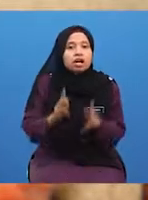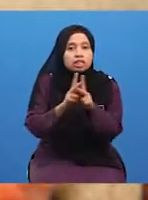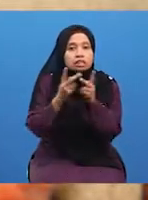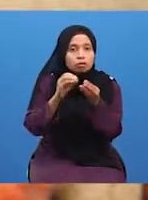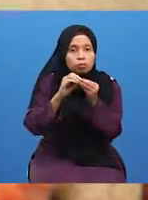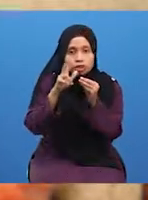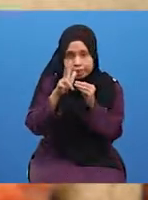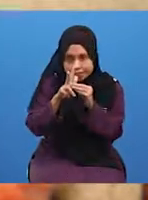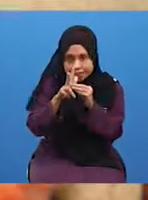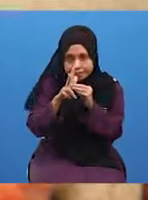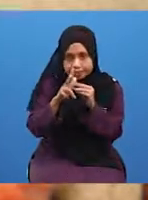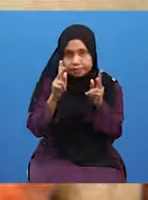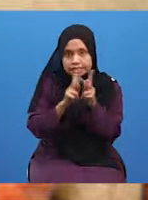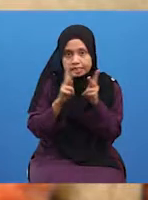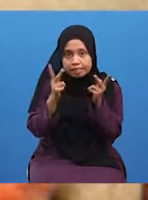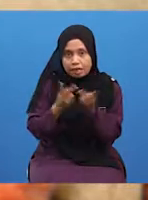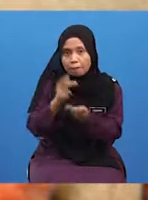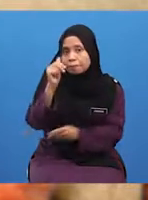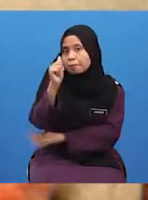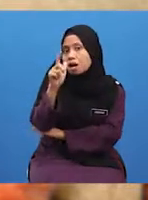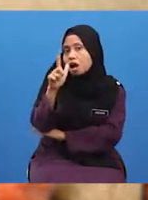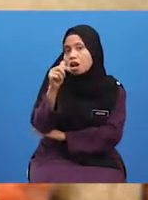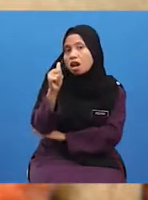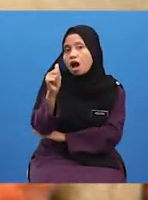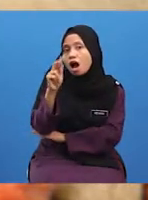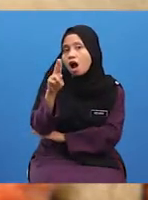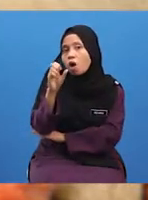ketiga ialah Kitab Al-Ausad.